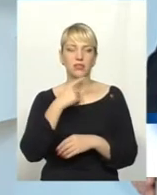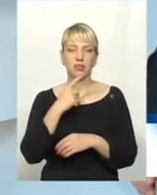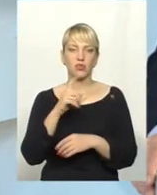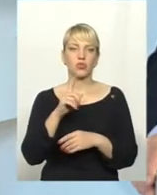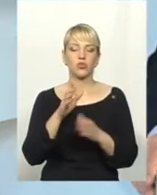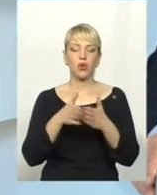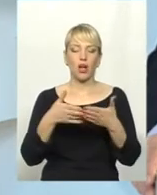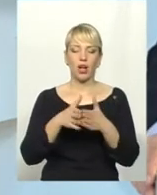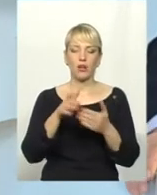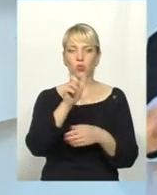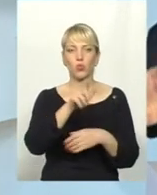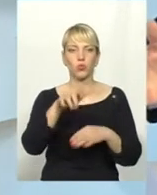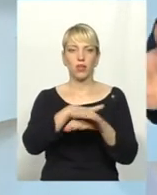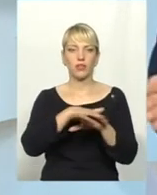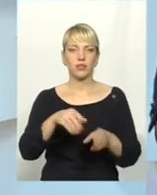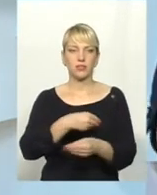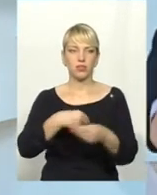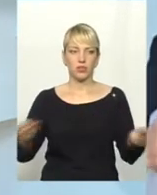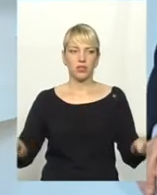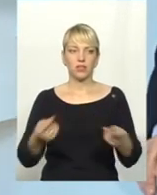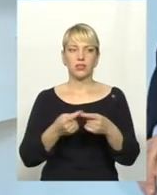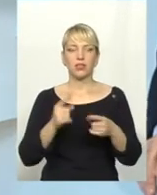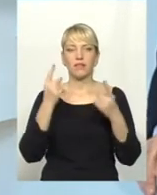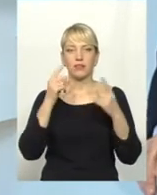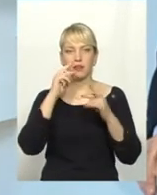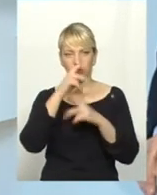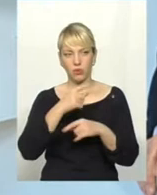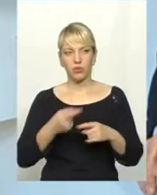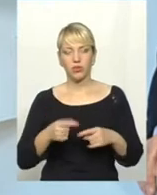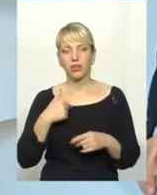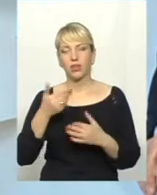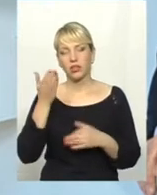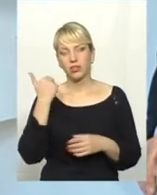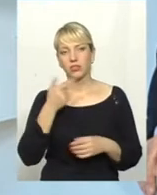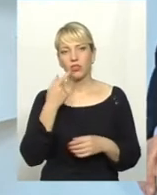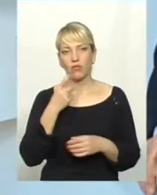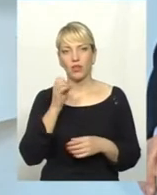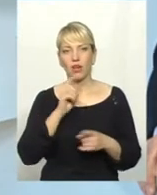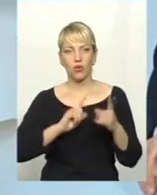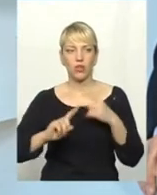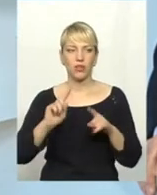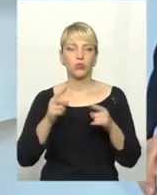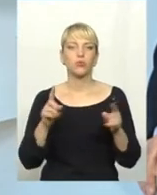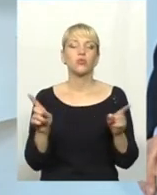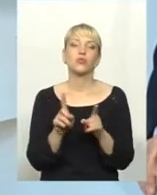них... А це велика помилка. Я колись на колеги це казав. Тому що